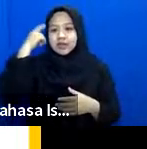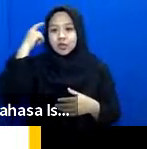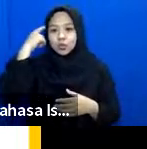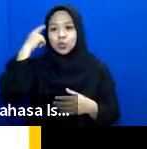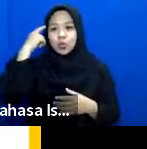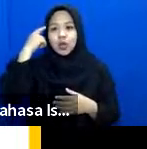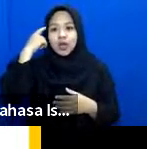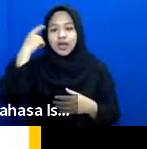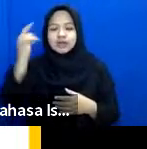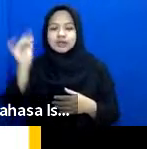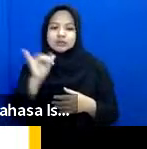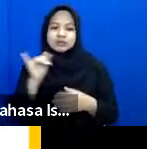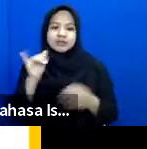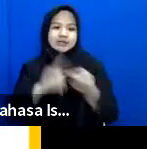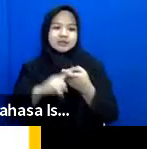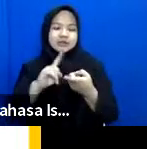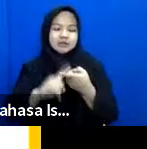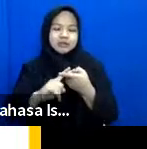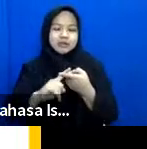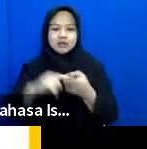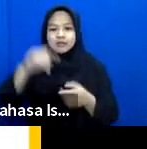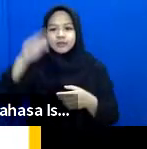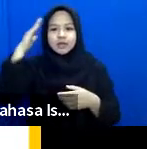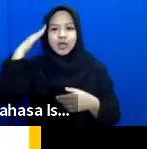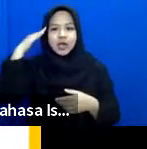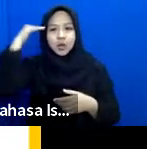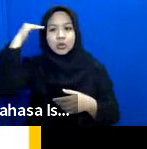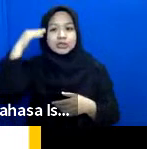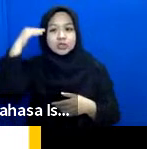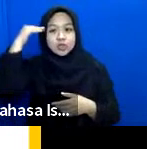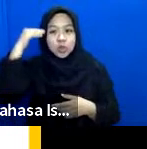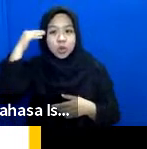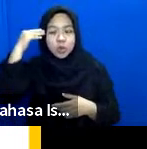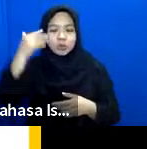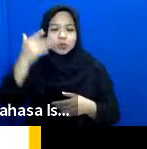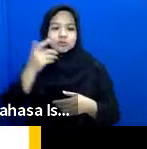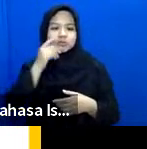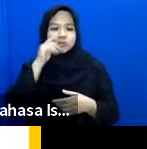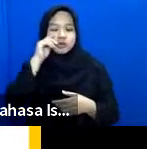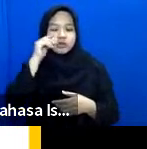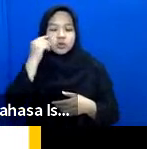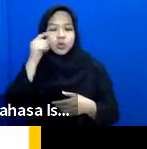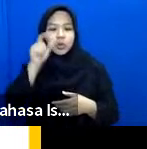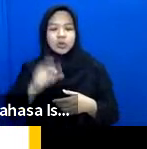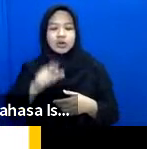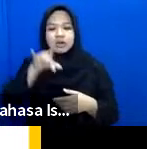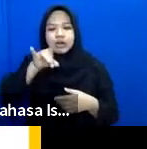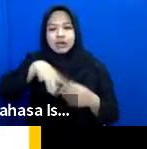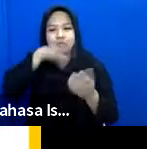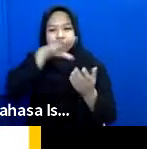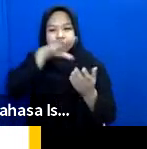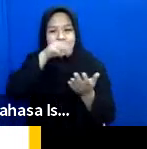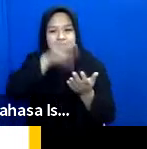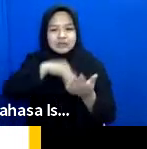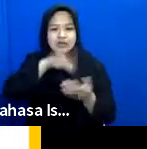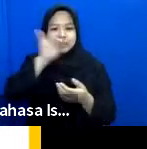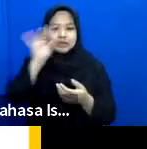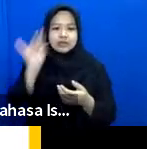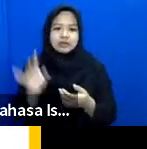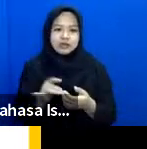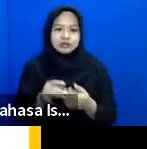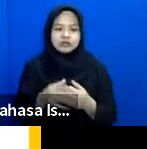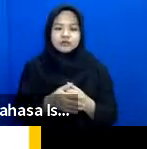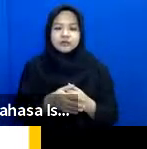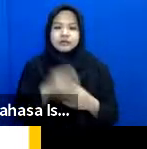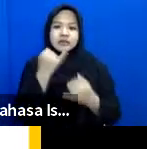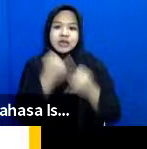seperti teman-teman yang mengalami down syndrome kemudian juga orang yang lambat belajar dan lain sebagainya dan yang